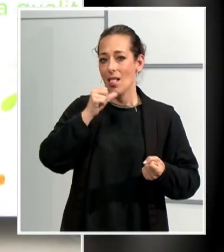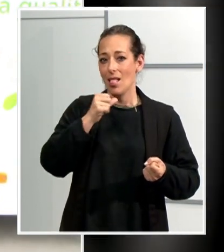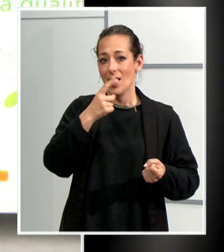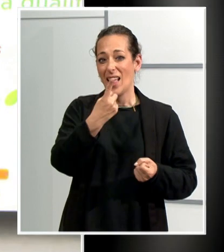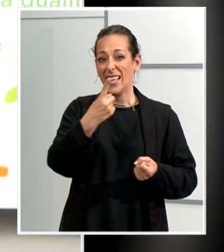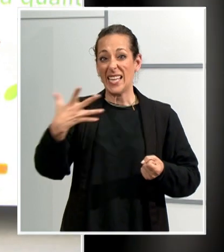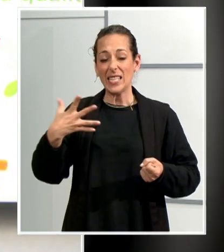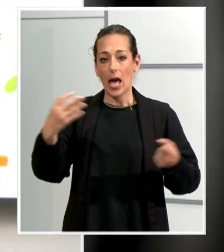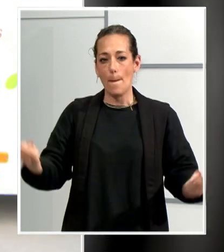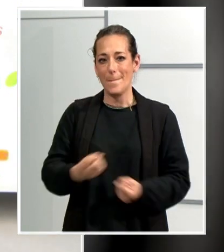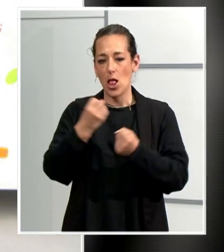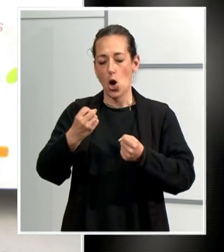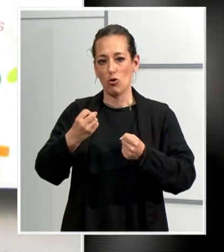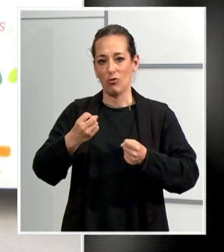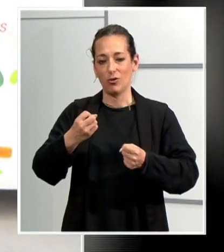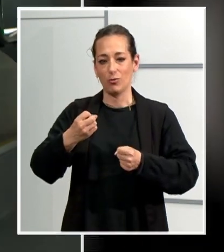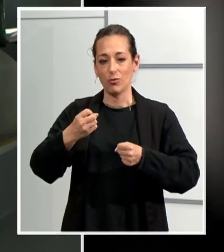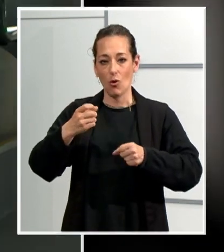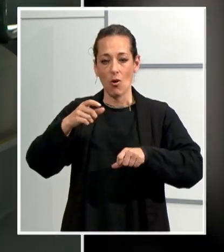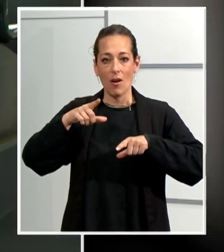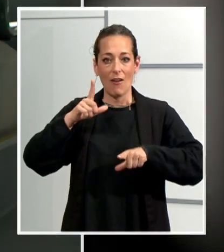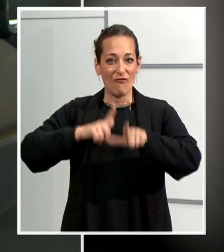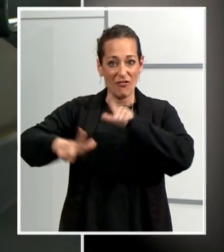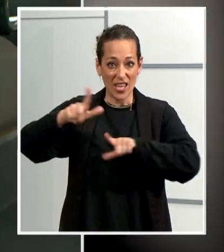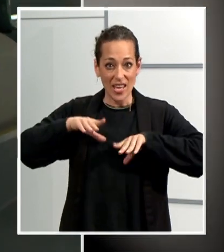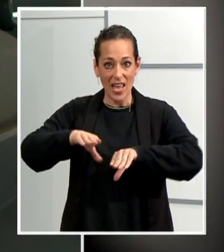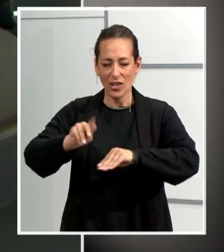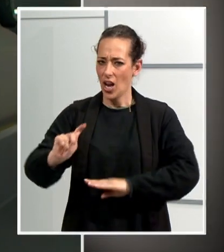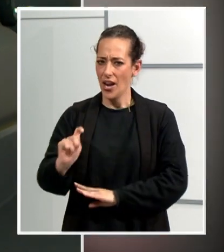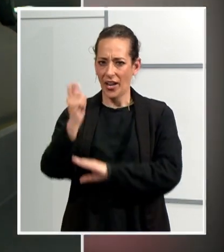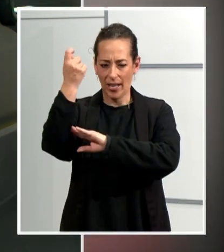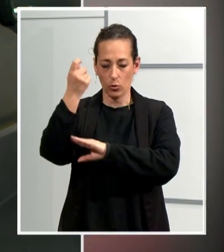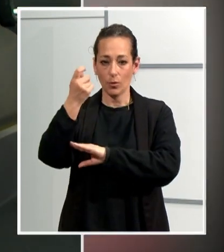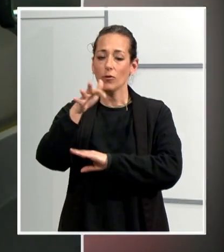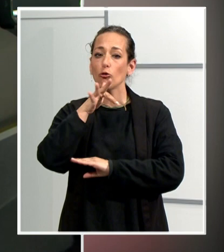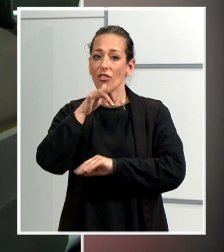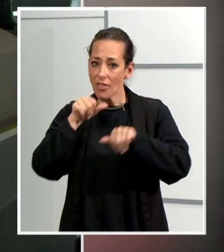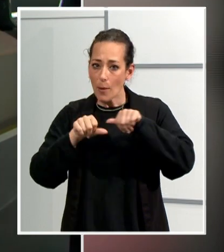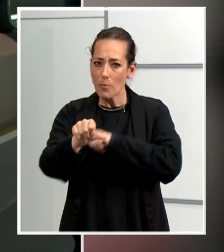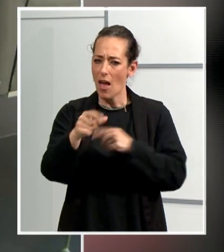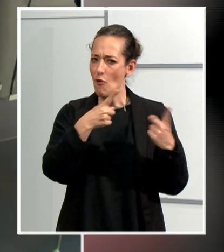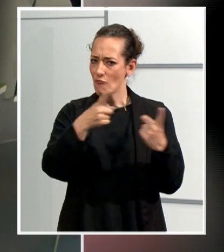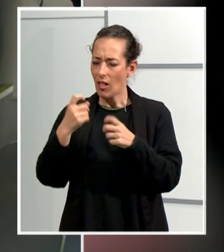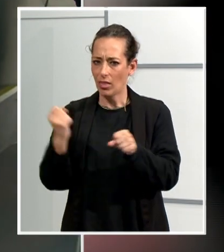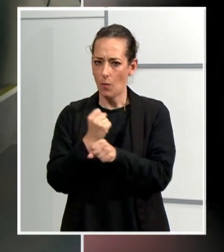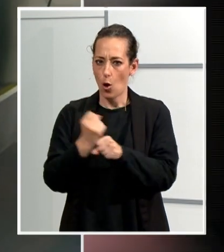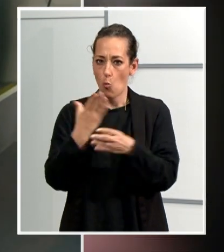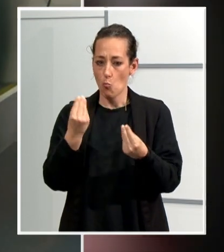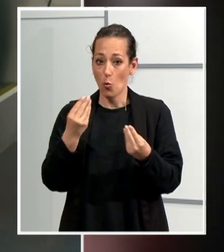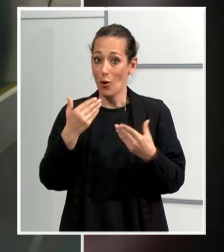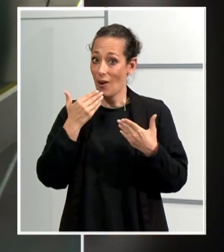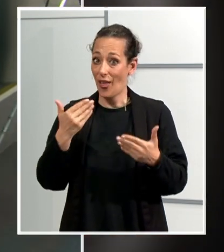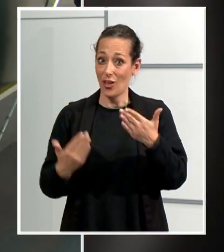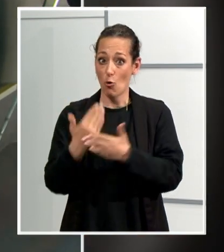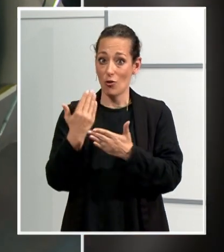viatges validats, una xifra rècord per a TMS. Tot i que encara queda molta feina per fer, jornades com les d'avui serveixen per promoure l